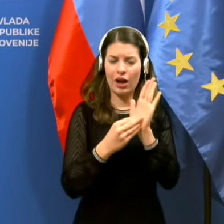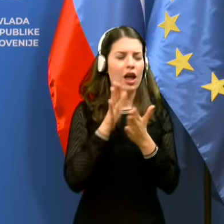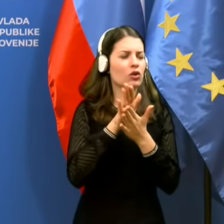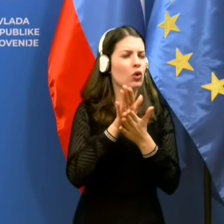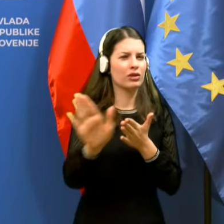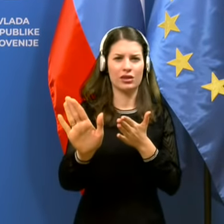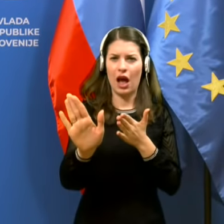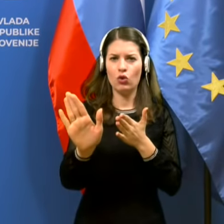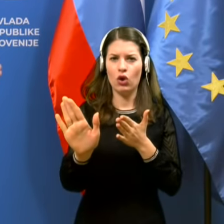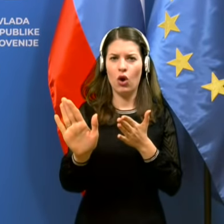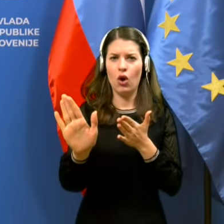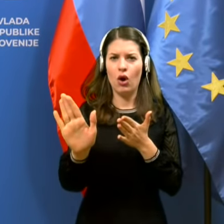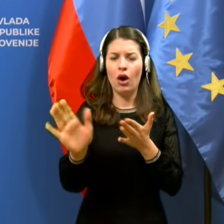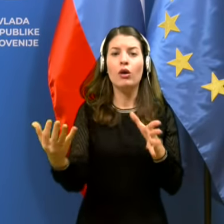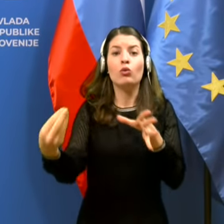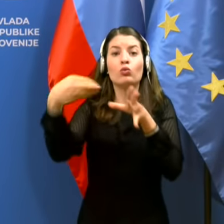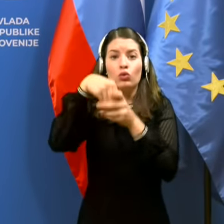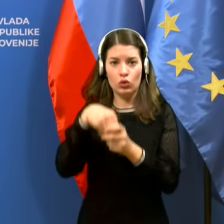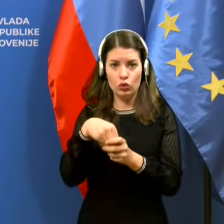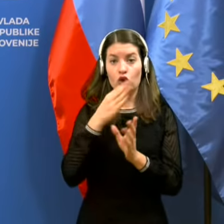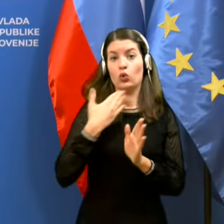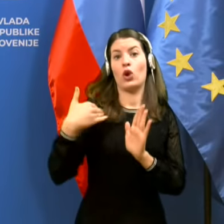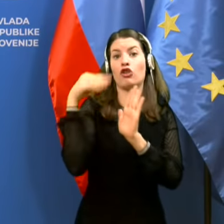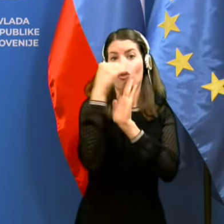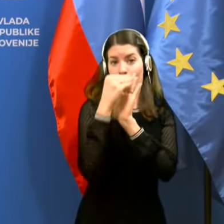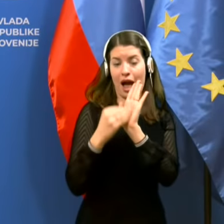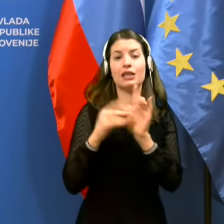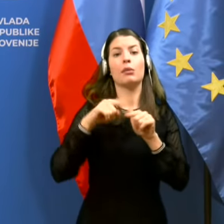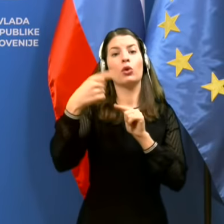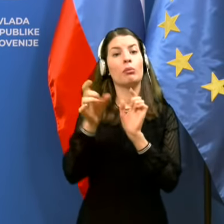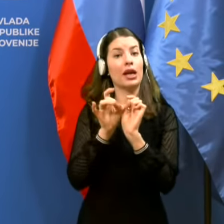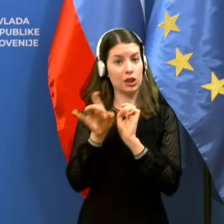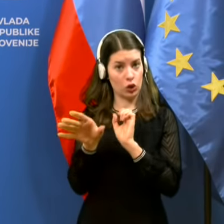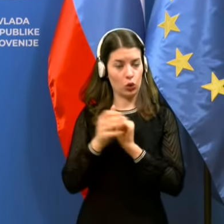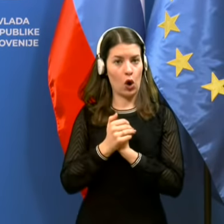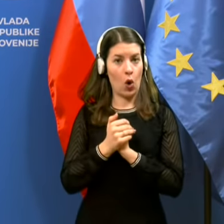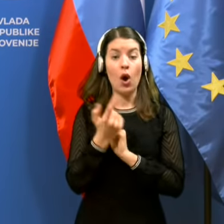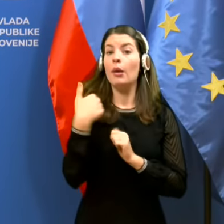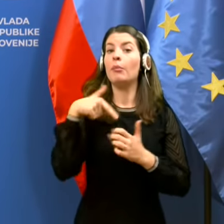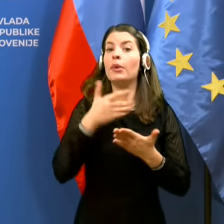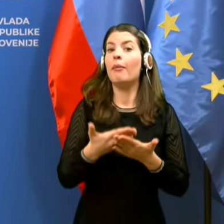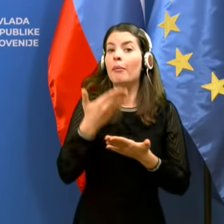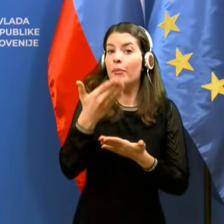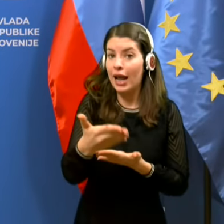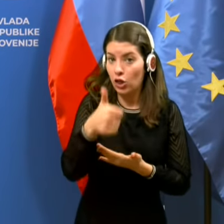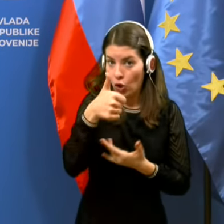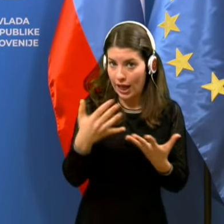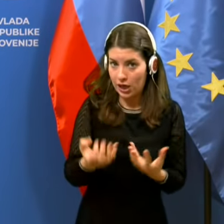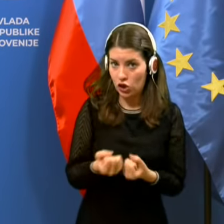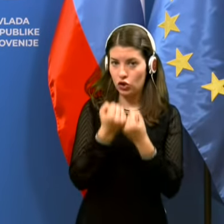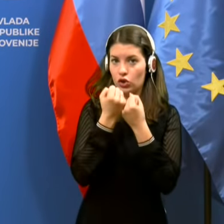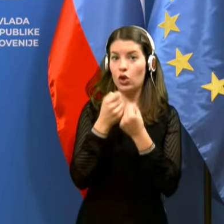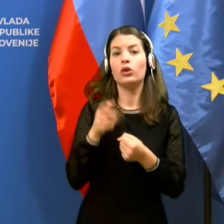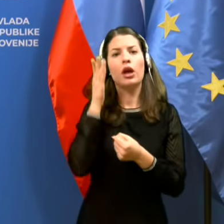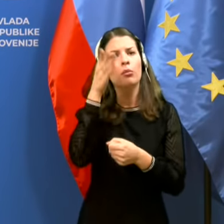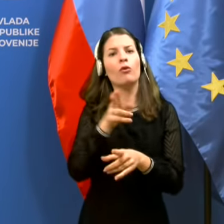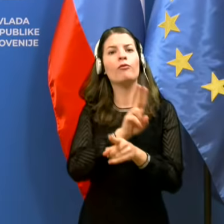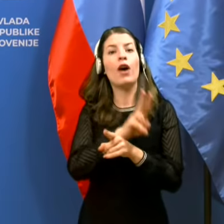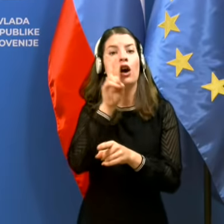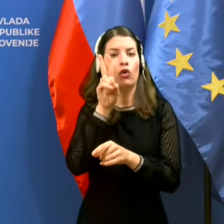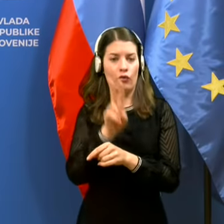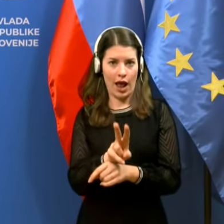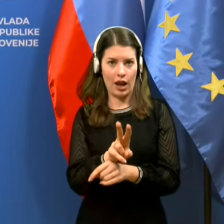pršil takoj v naše baze in se izločil. Zato te druge rešitve ni. Rešitve, ki smo pa predlagali, pa vseeno ti bo dala to varovalko,